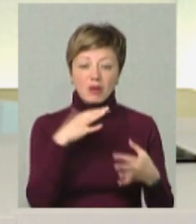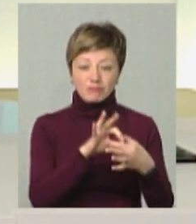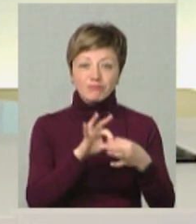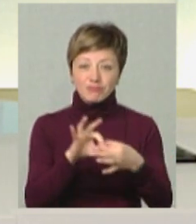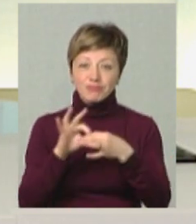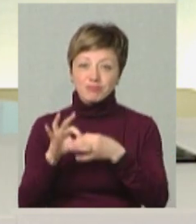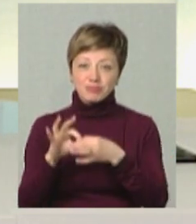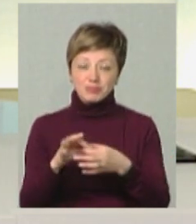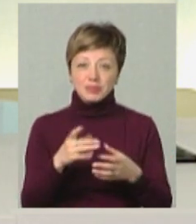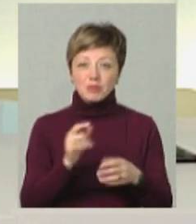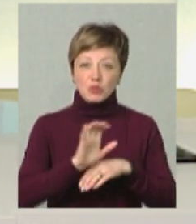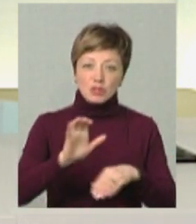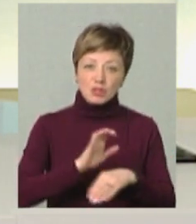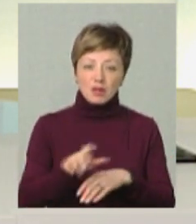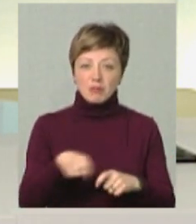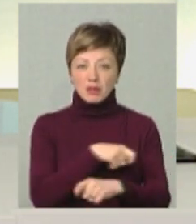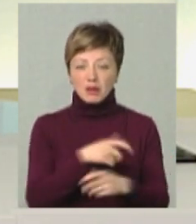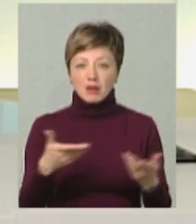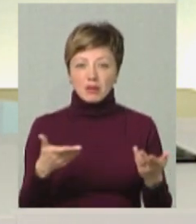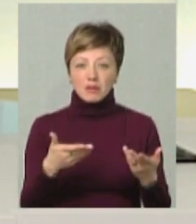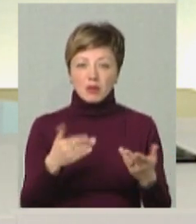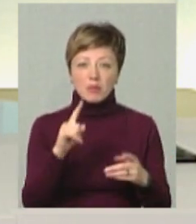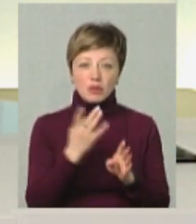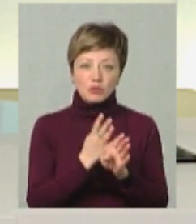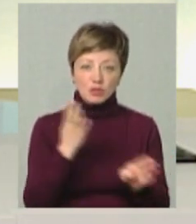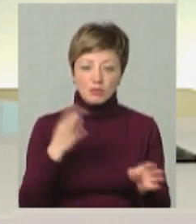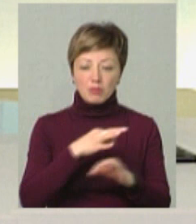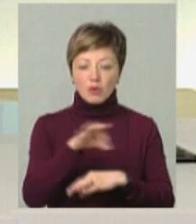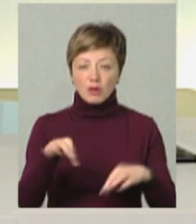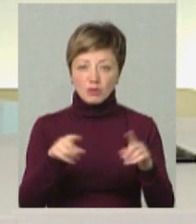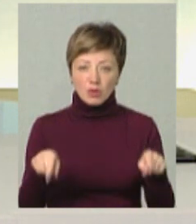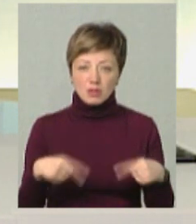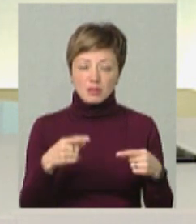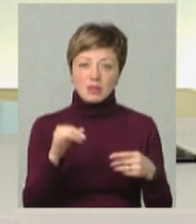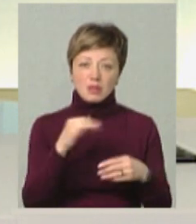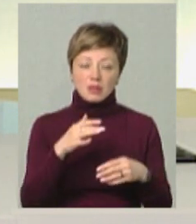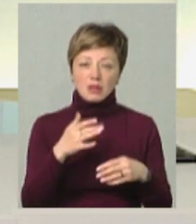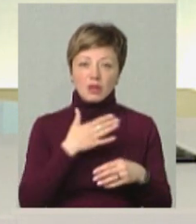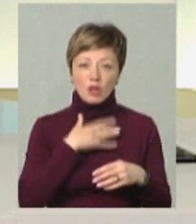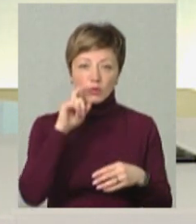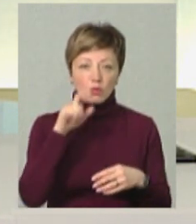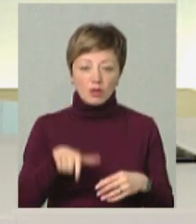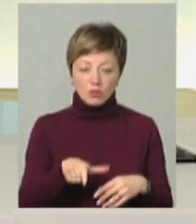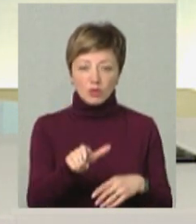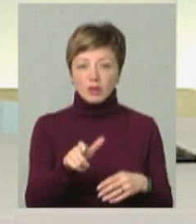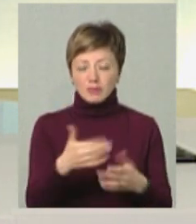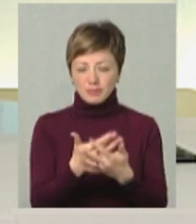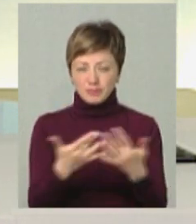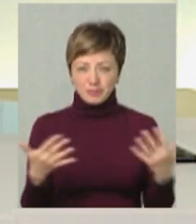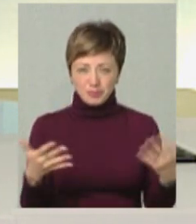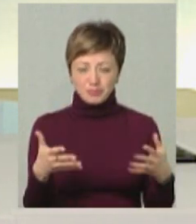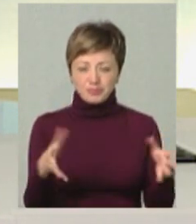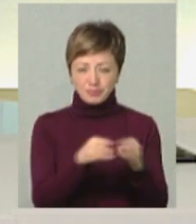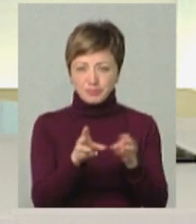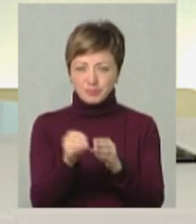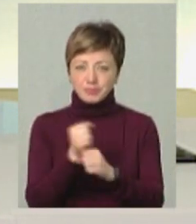суміжних галузей, якби, і це постачання матеріалів, якби, і, в першу чергу, і проєктні організації, і наш Украфтодор, і Держдор-НДІ, ну, вони